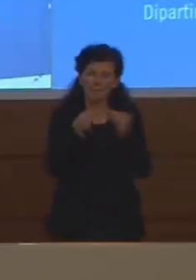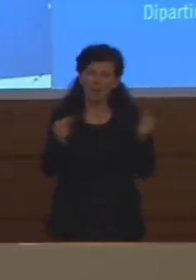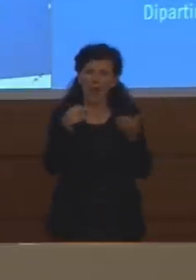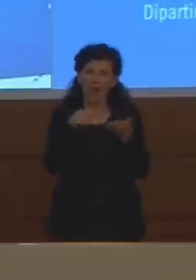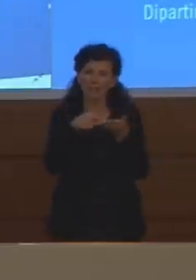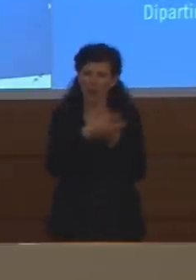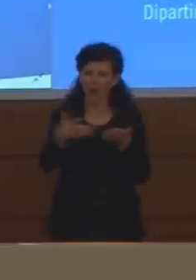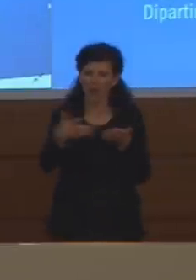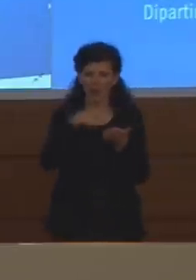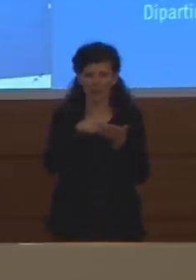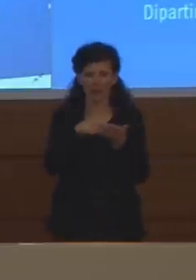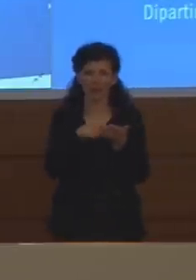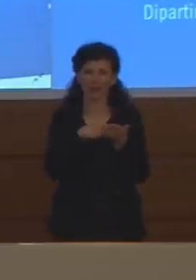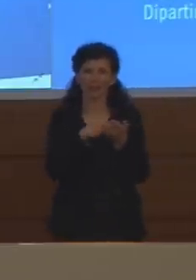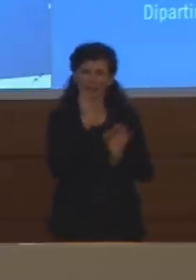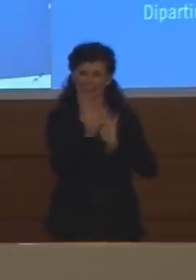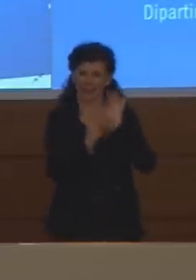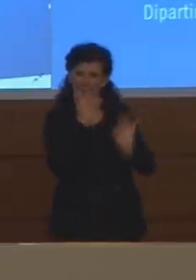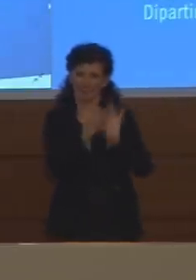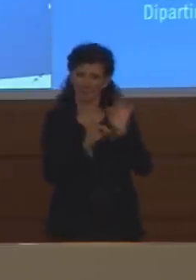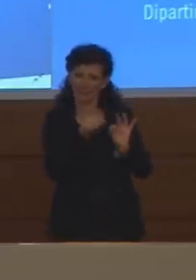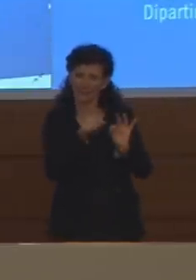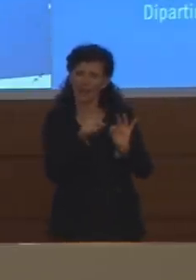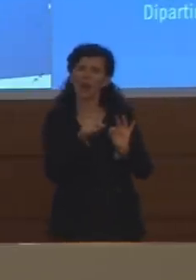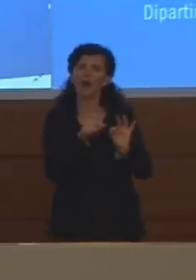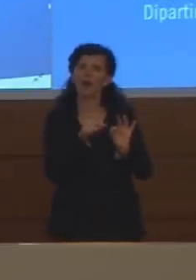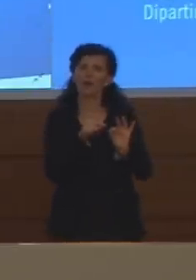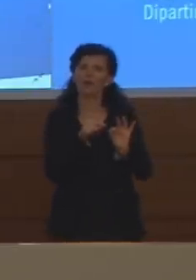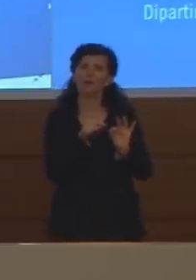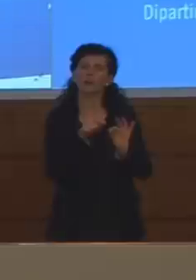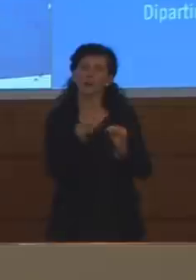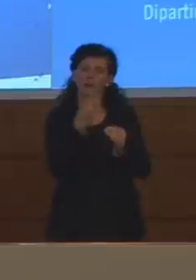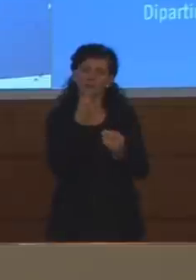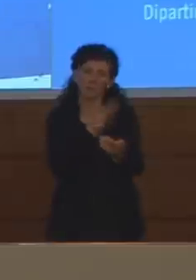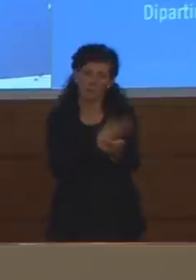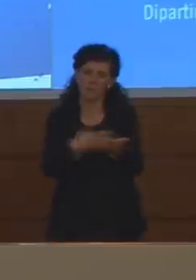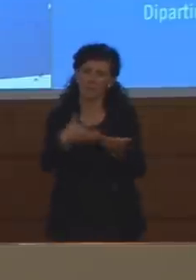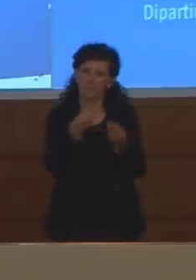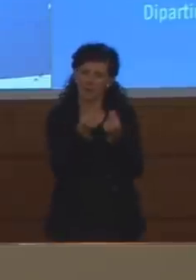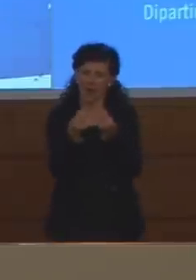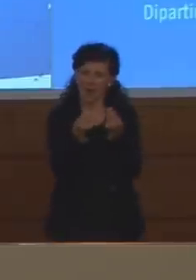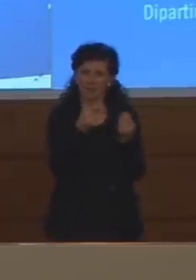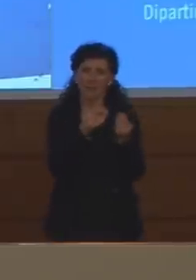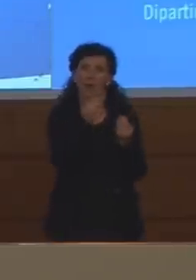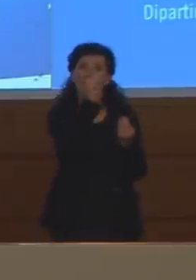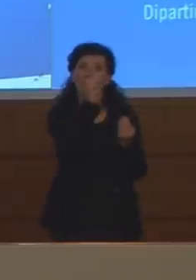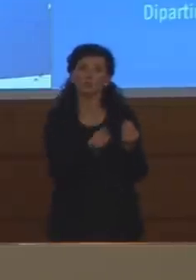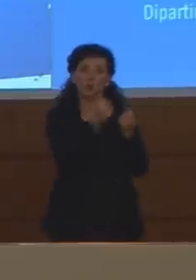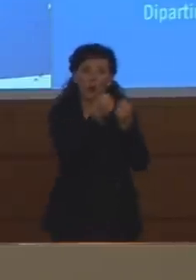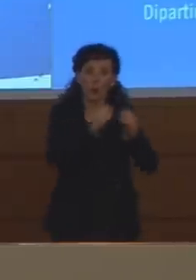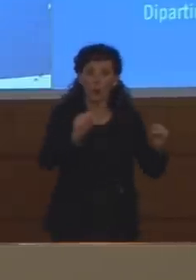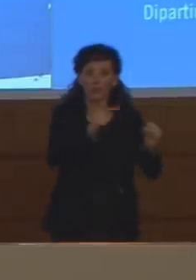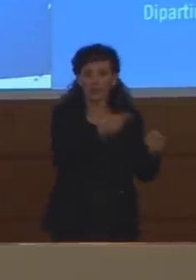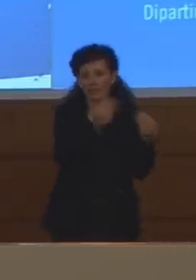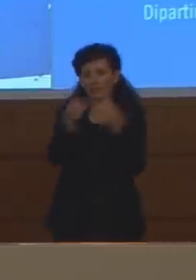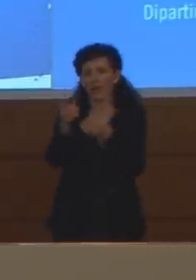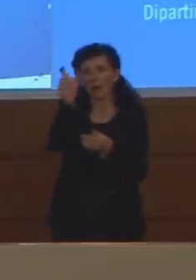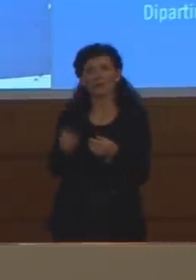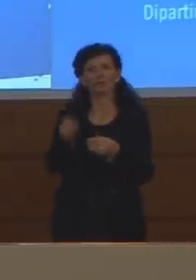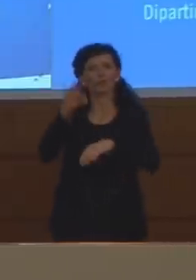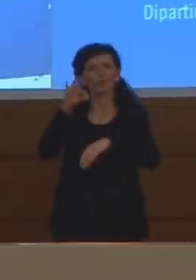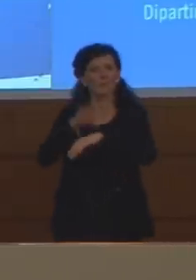il trasferimento passivo dell'immunità, diciamo, umorale, da una persona guarita a una persona malata,